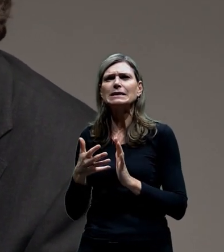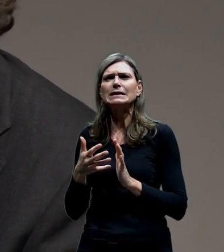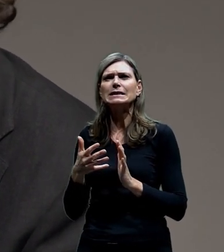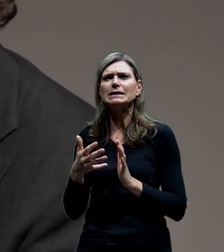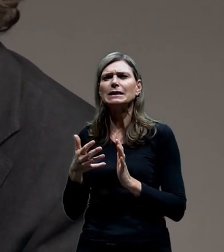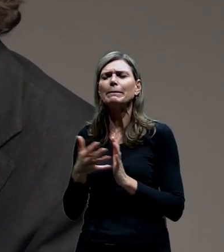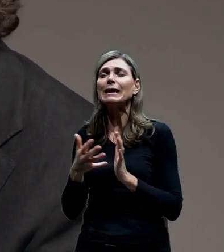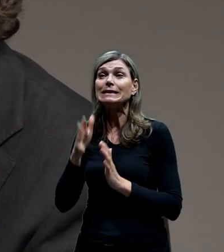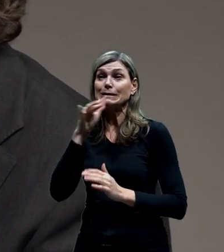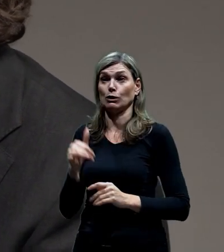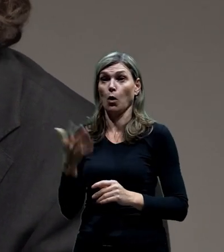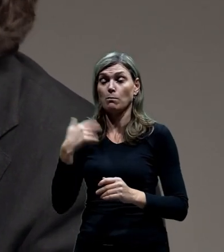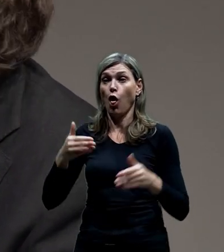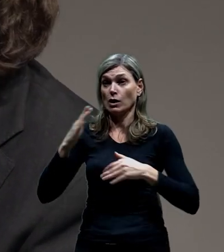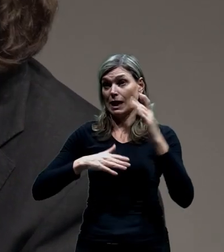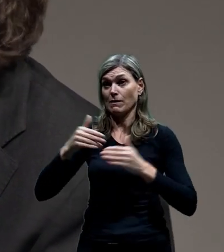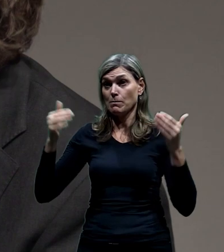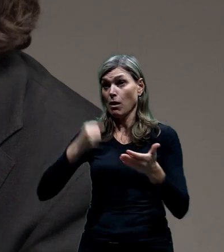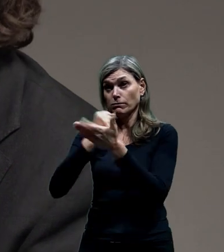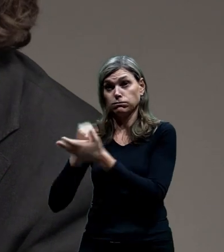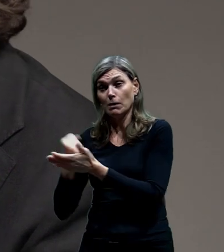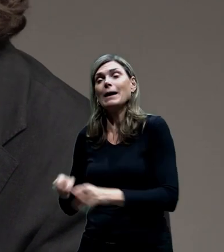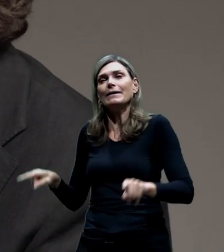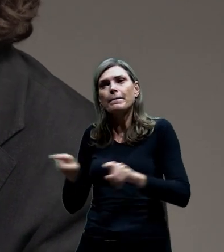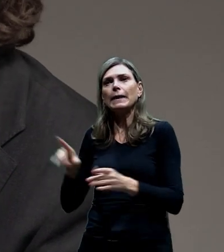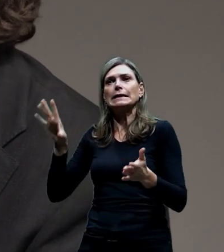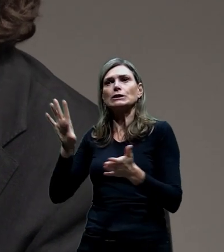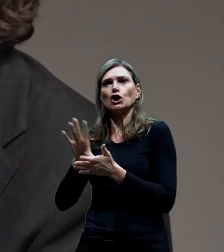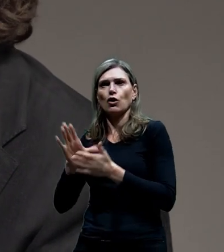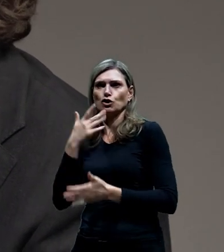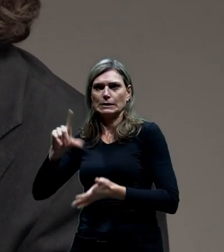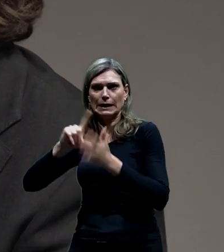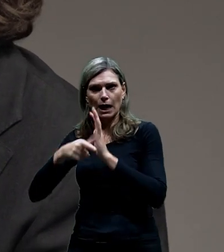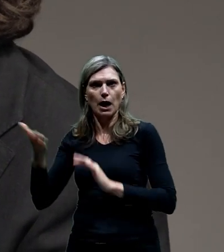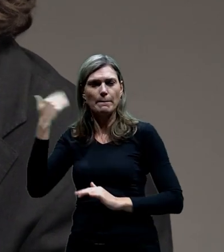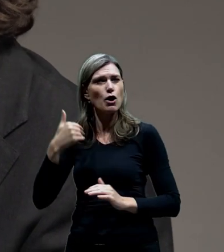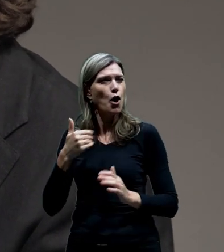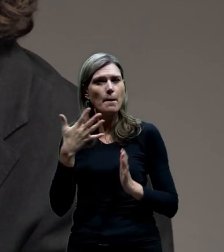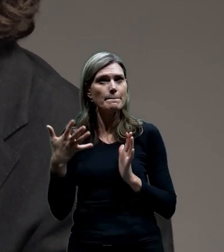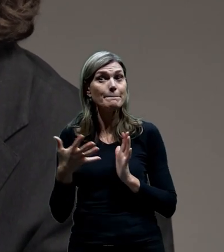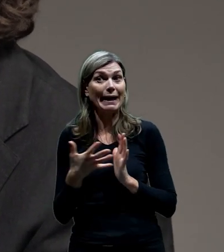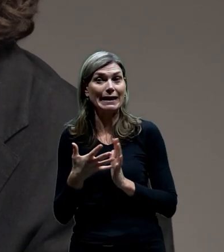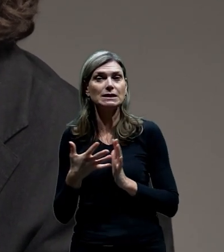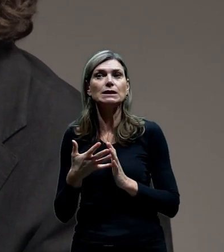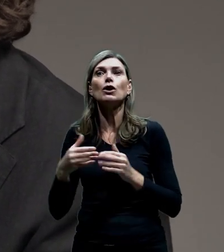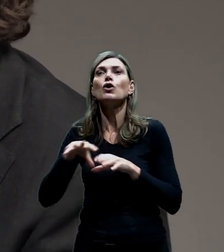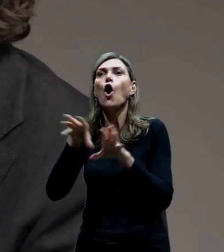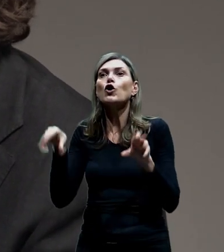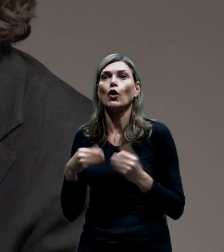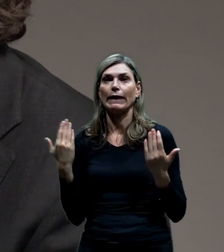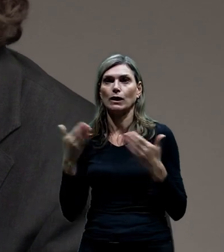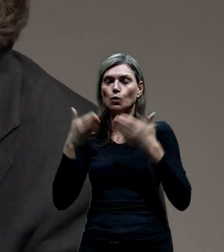5000 bytů, tak stejně tak ve středočeském kraji asi na 5000 bytů v rodinných domcích. A když si